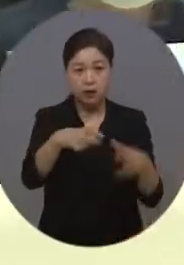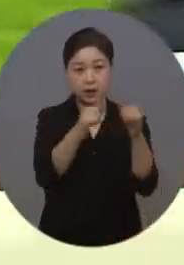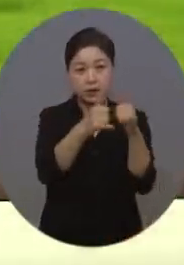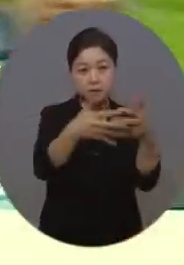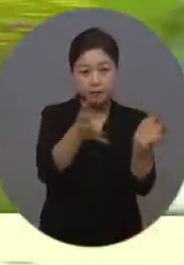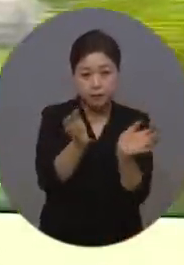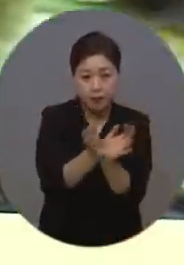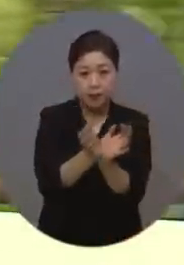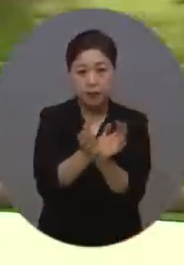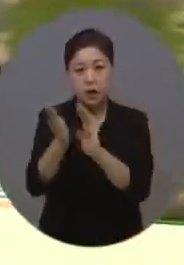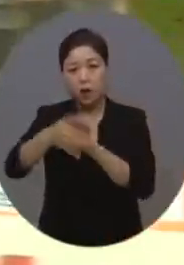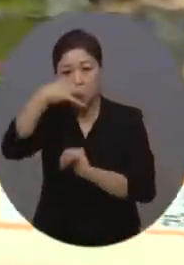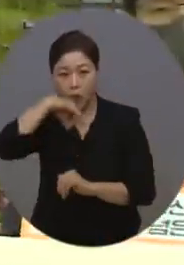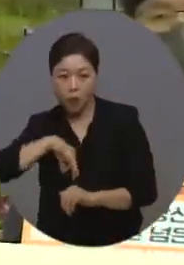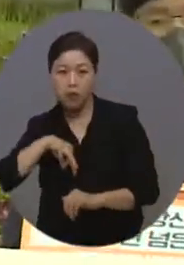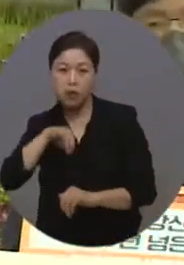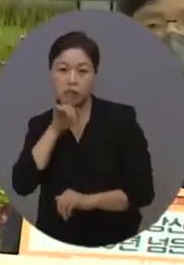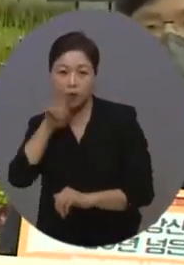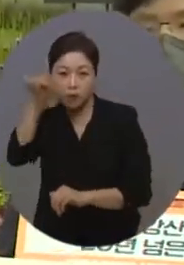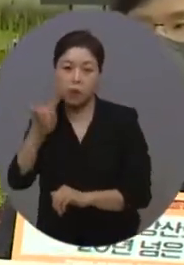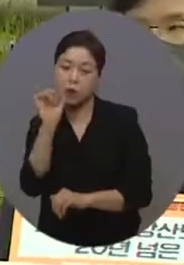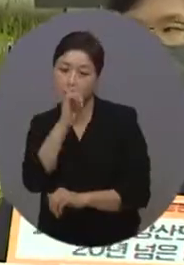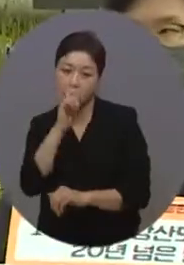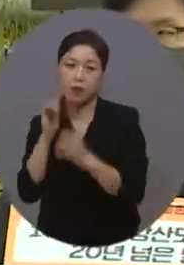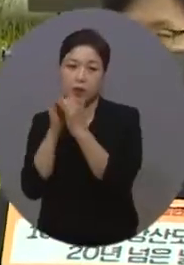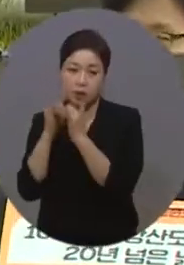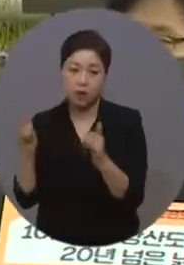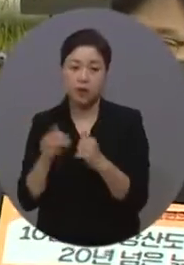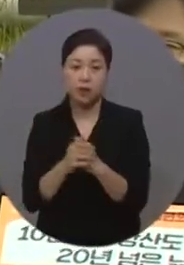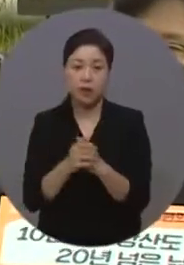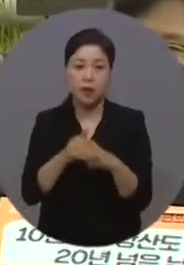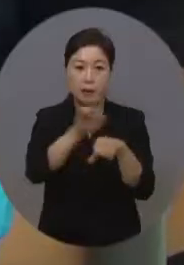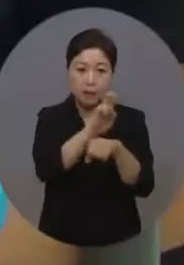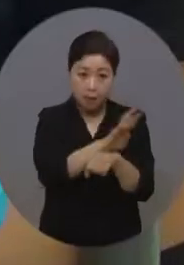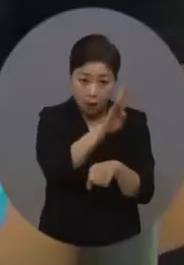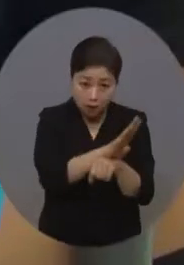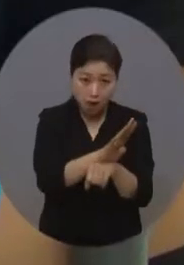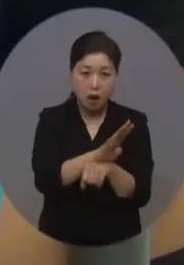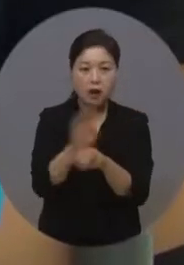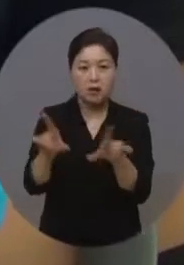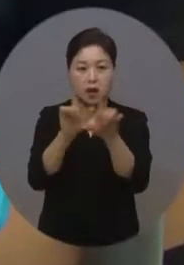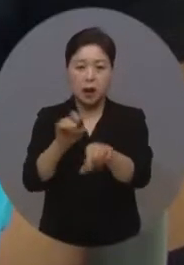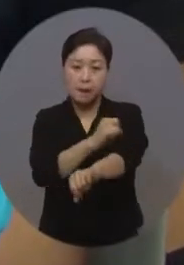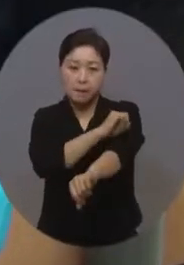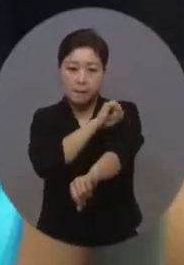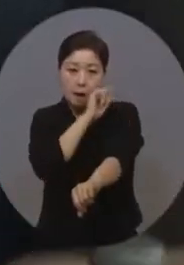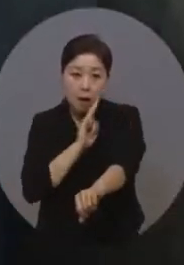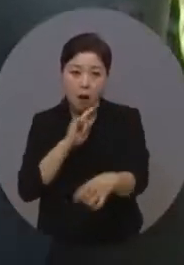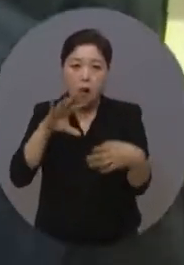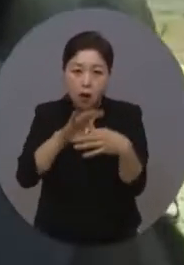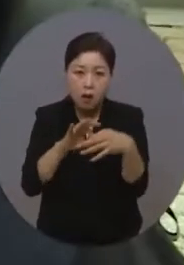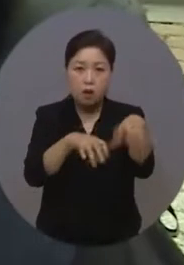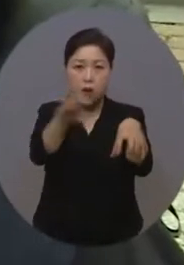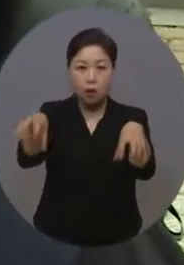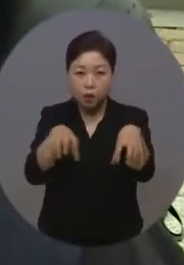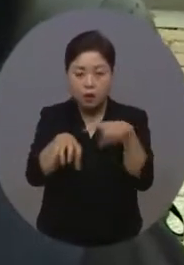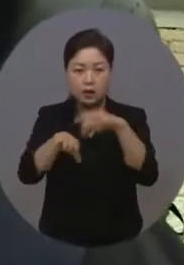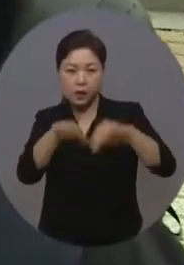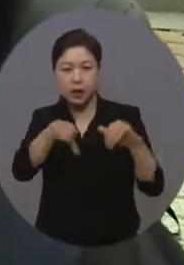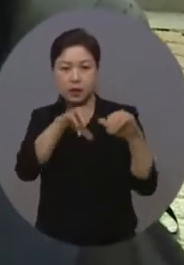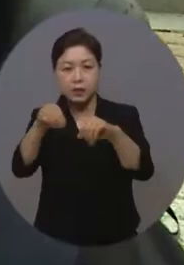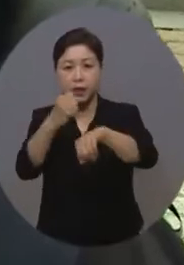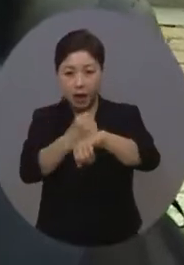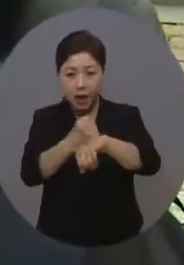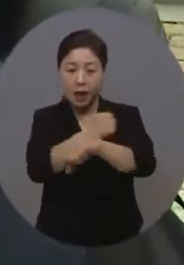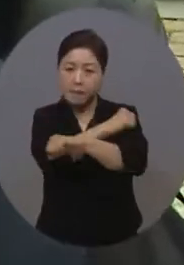공익소송 변호사들은 편의점 등 생활 편의시설에 대한 개선을 위한 차별구제 소송을 시작으로 최근 면접기준 폐지를